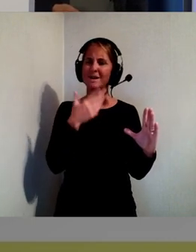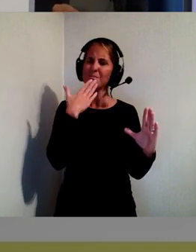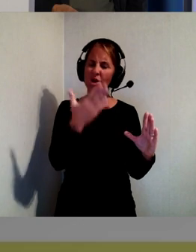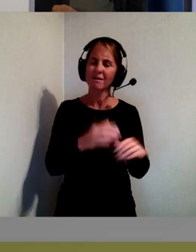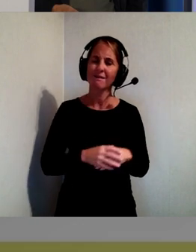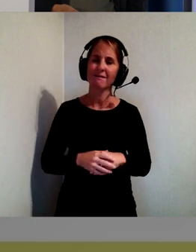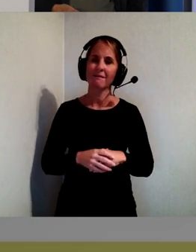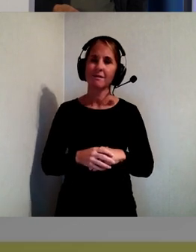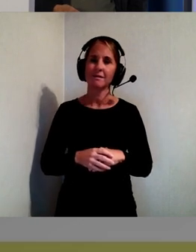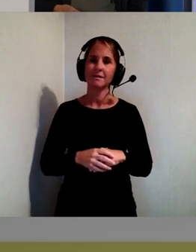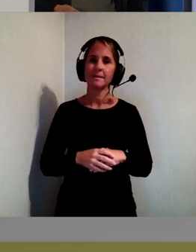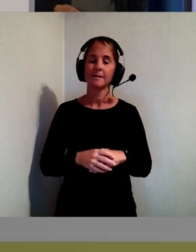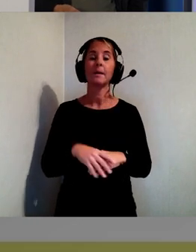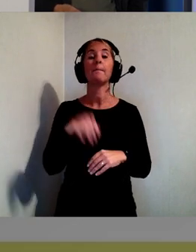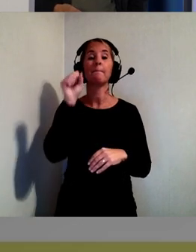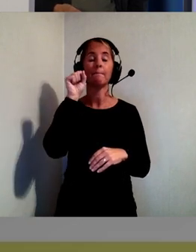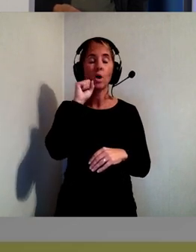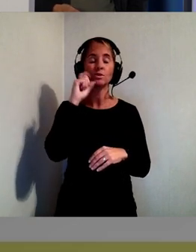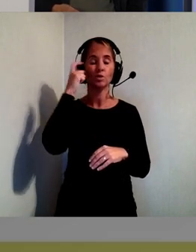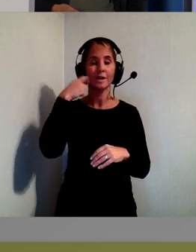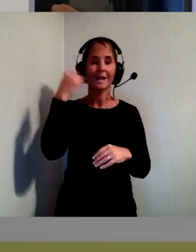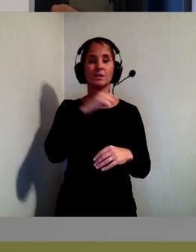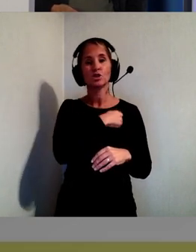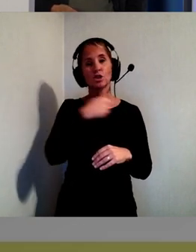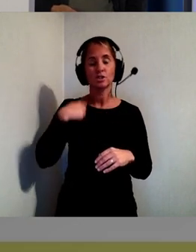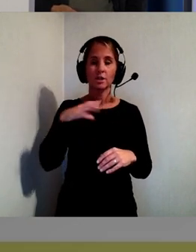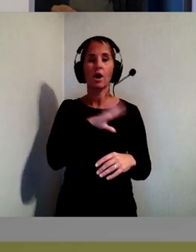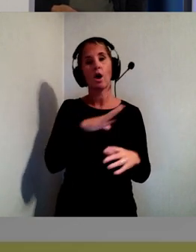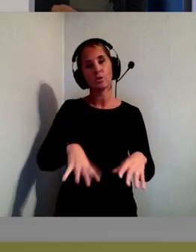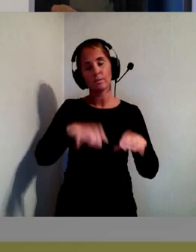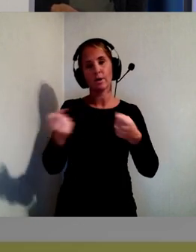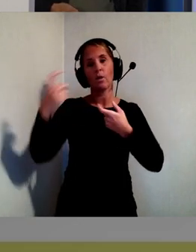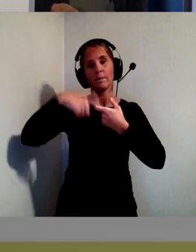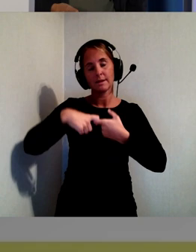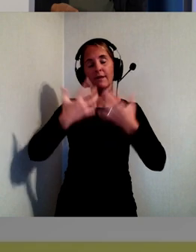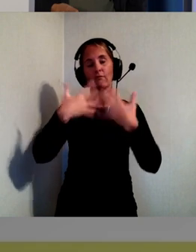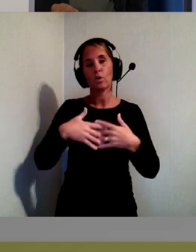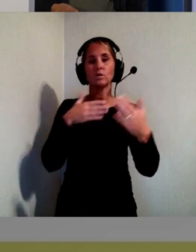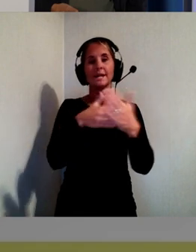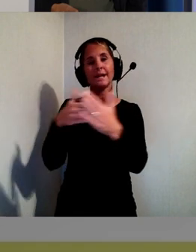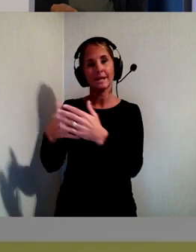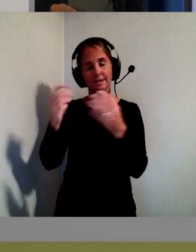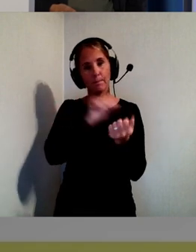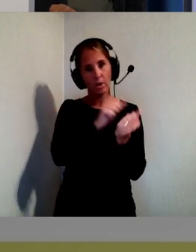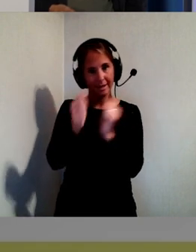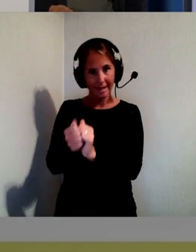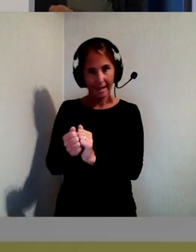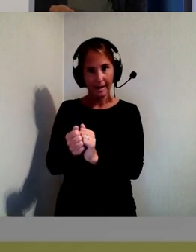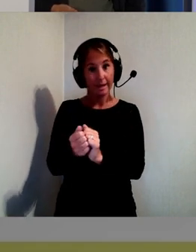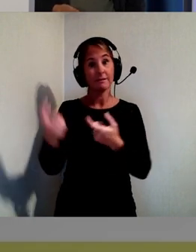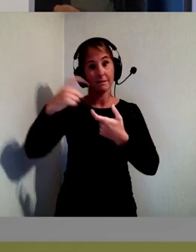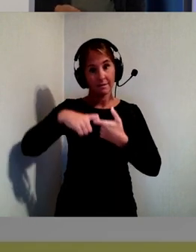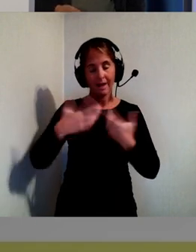ett uppdrag. kopplat till funktionshänderspolitiken. Som handlar om att vi inom